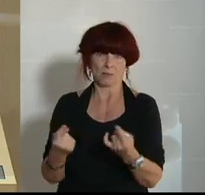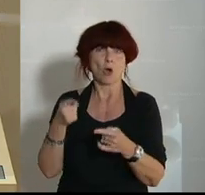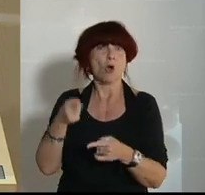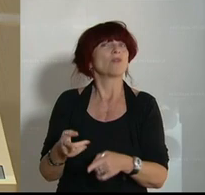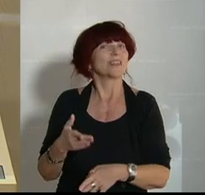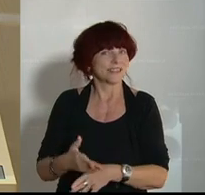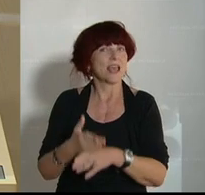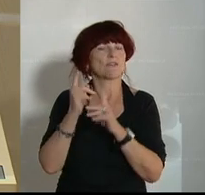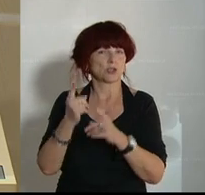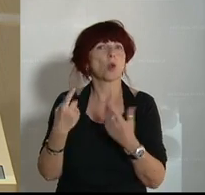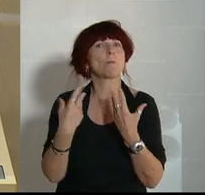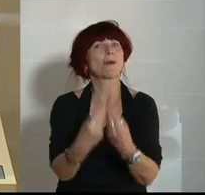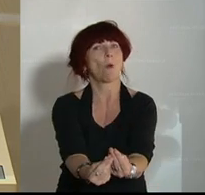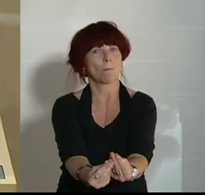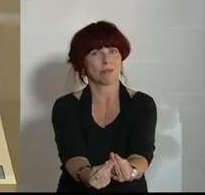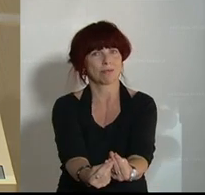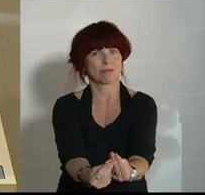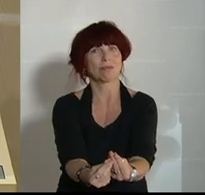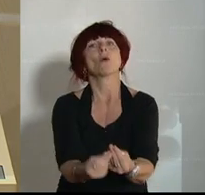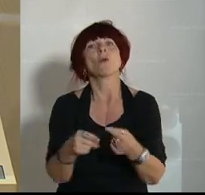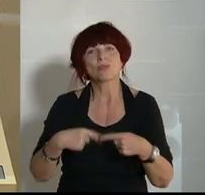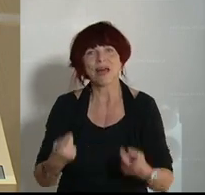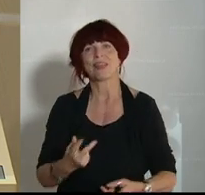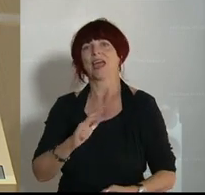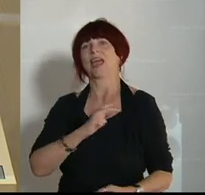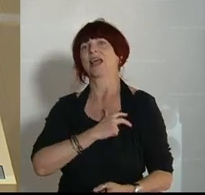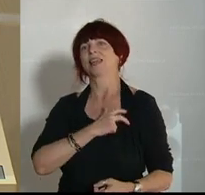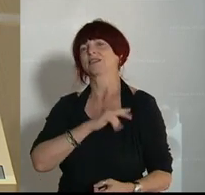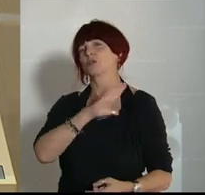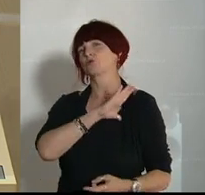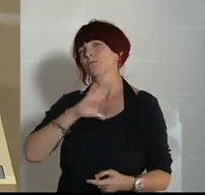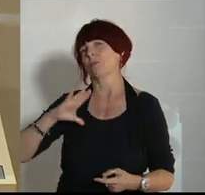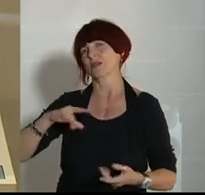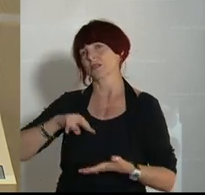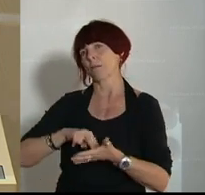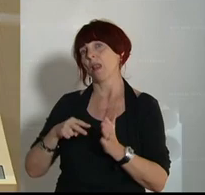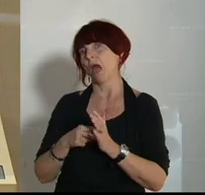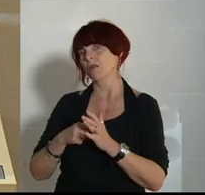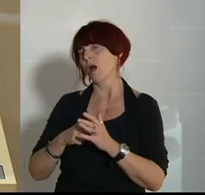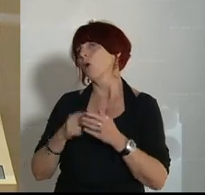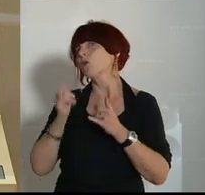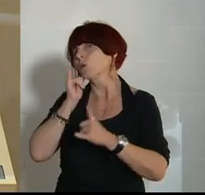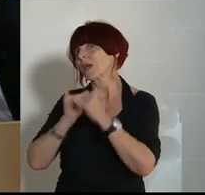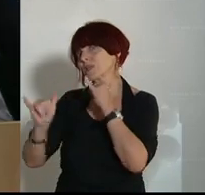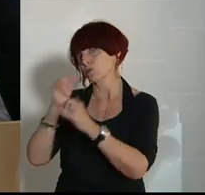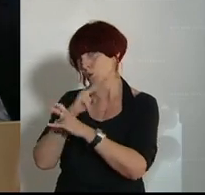braucht es erst einen neuen, realistischen Masterplan für den Tourismus in Österreich. Vielen Dank.